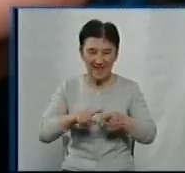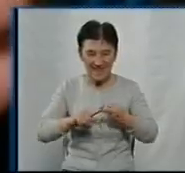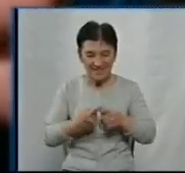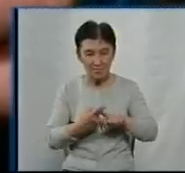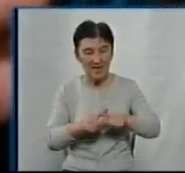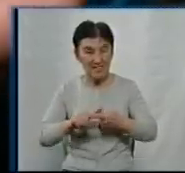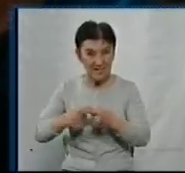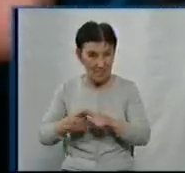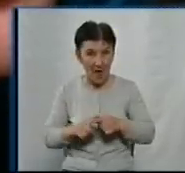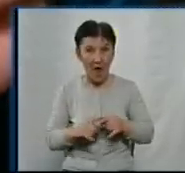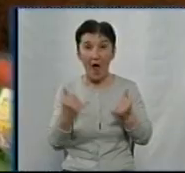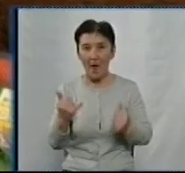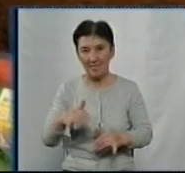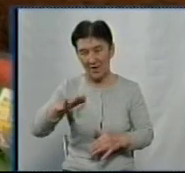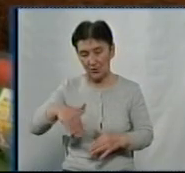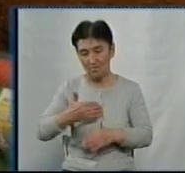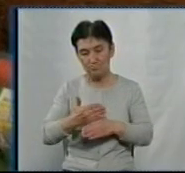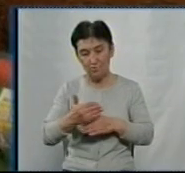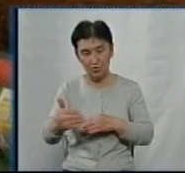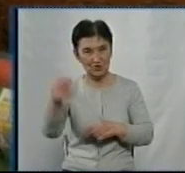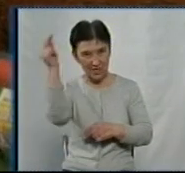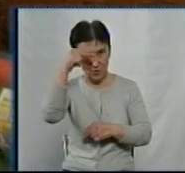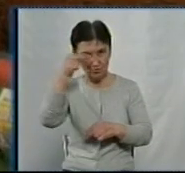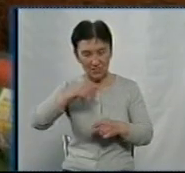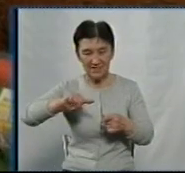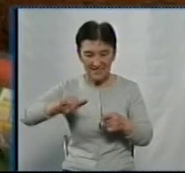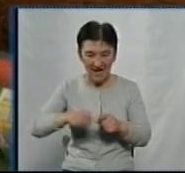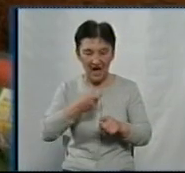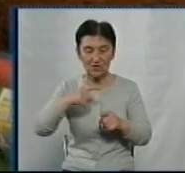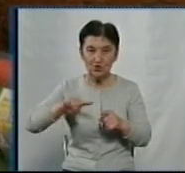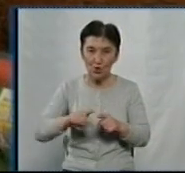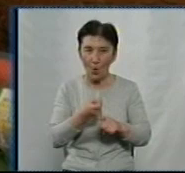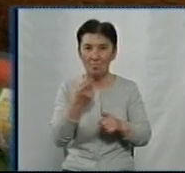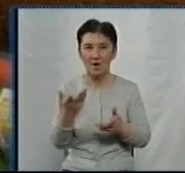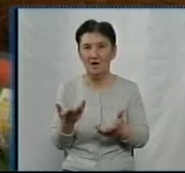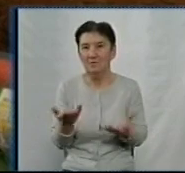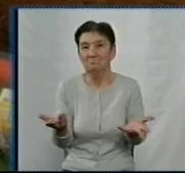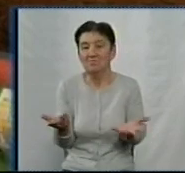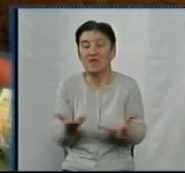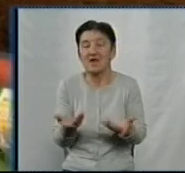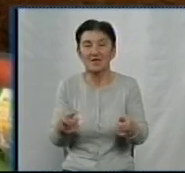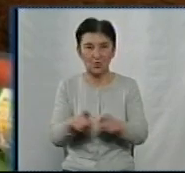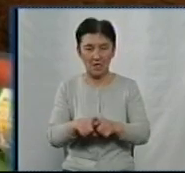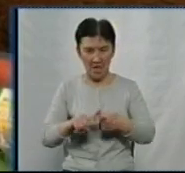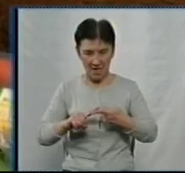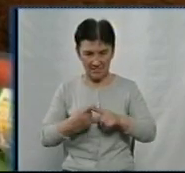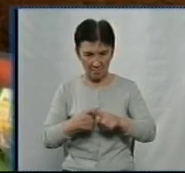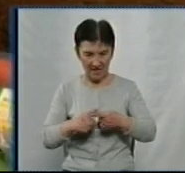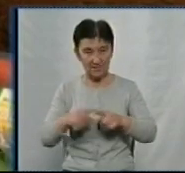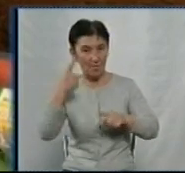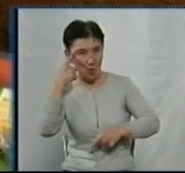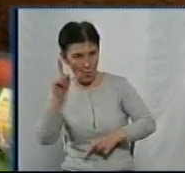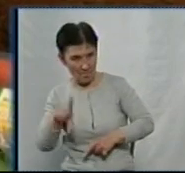вирішила навчитися гачком. Спробувала, тому що мені було, як це так, спицями в'яжу, а крючком – ні.